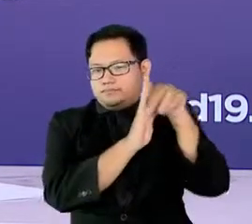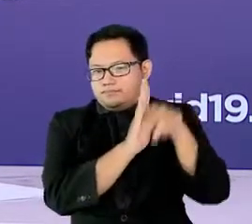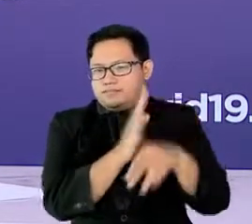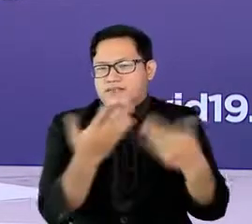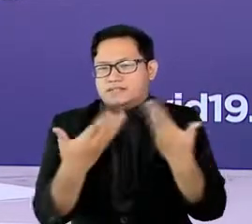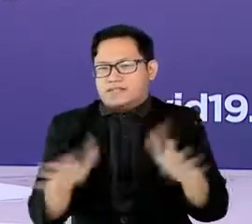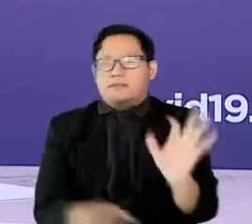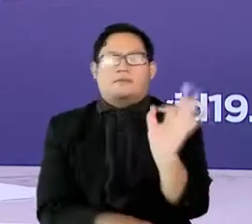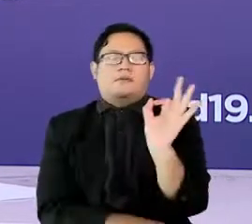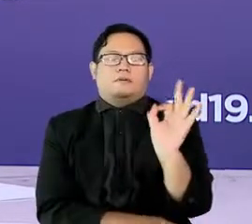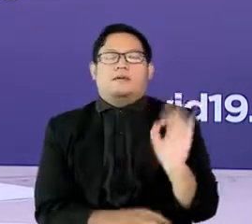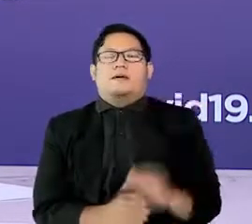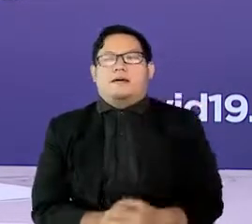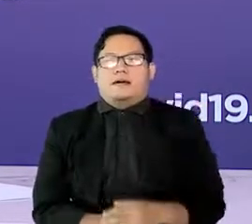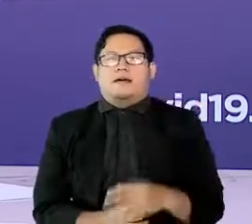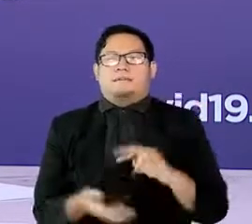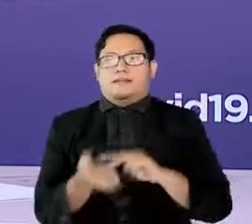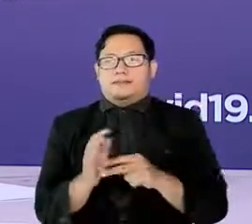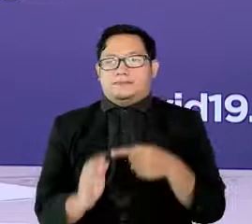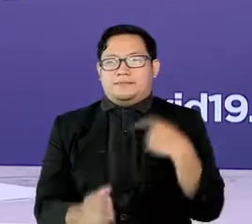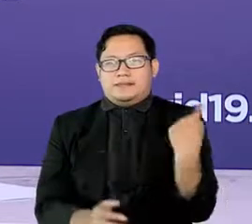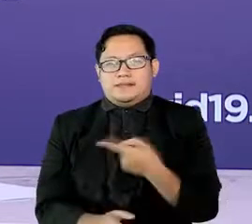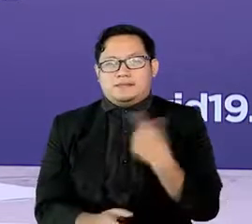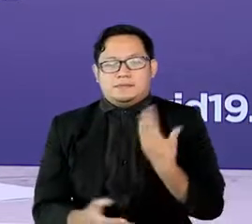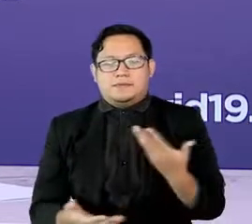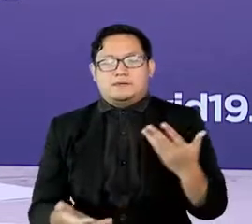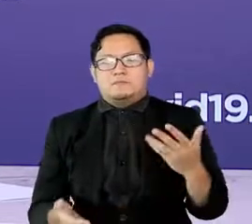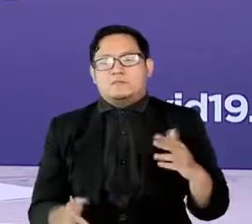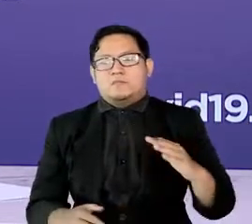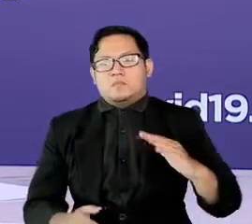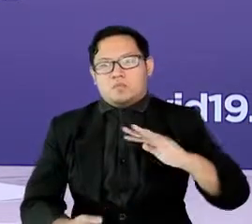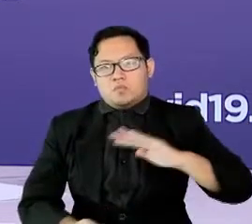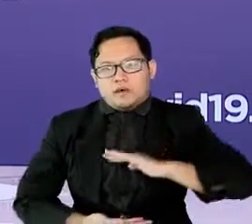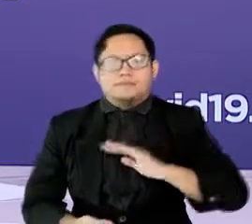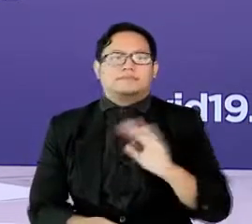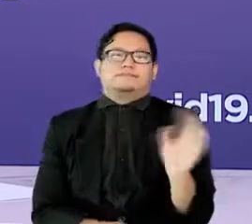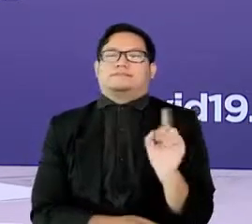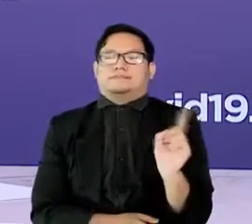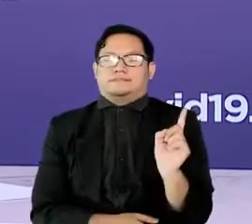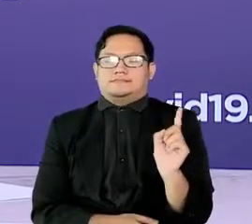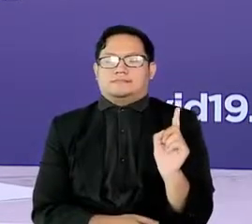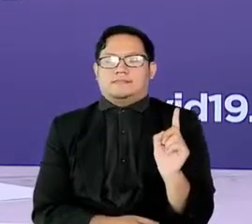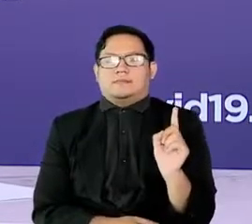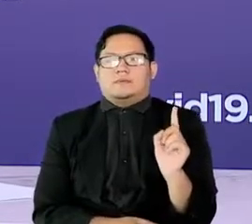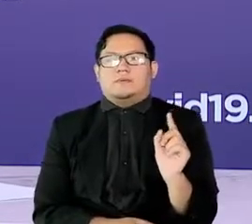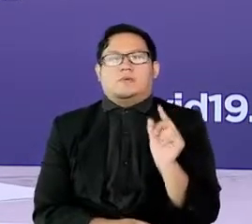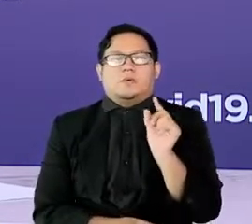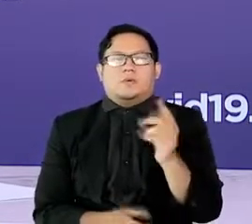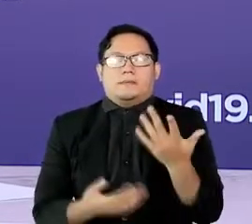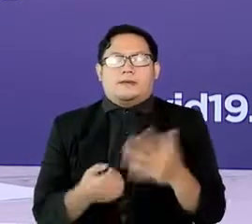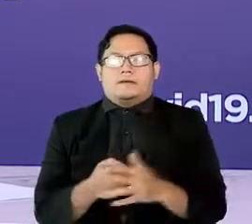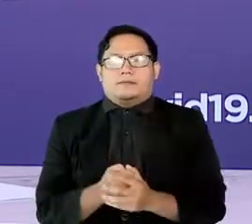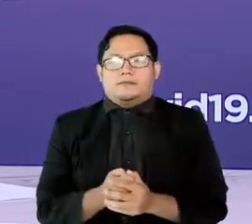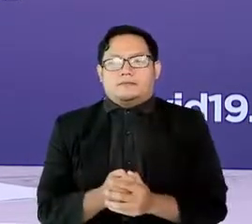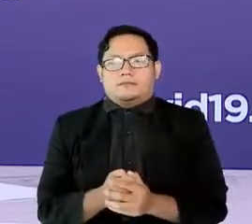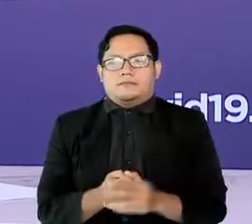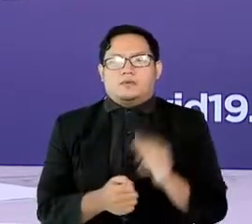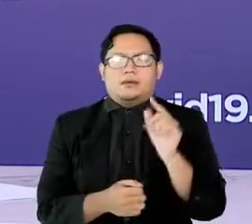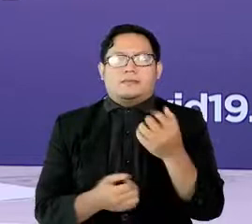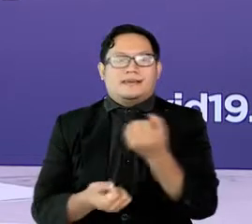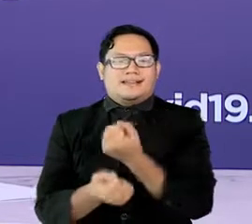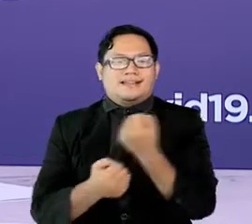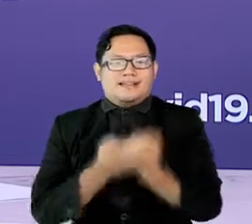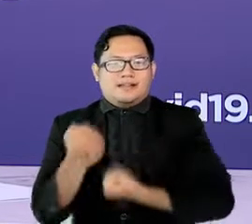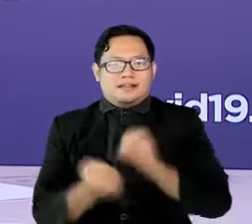itu, kita tidak boleh berpuas diri dan harus tetap waspada agar pelonggaran kegiatan sosial ekonomi saat ini